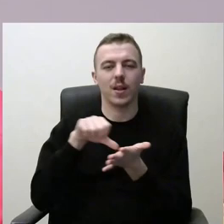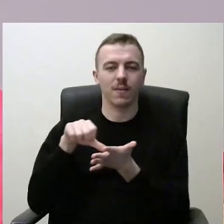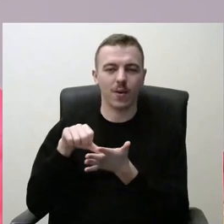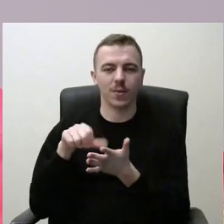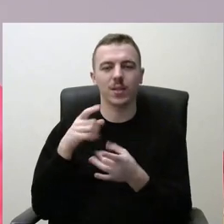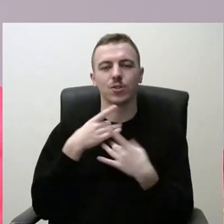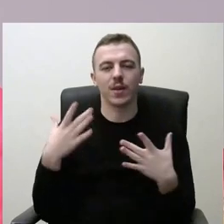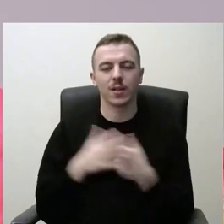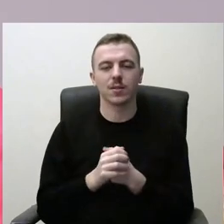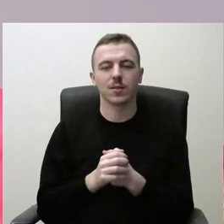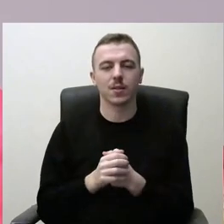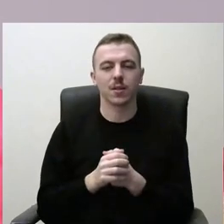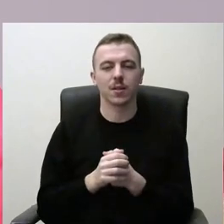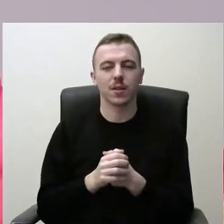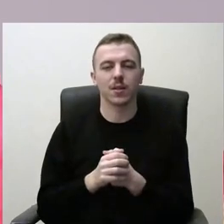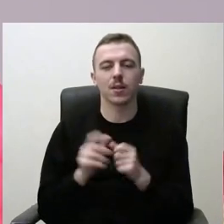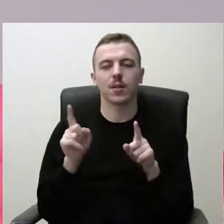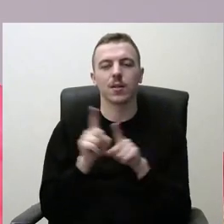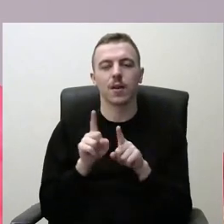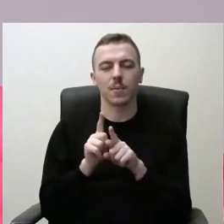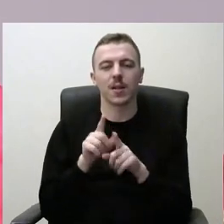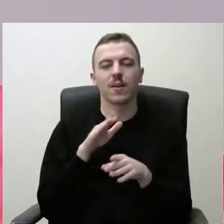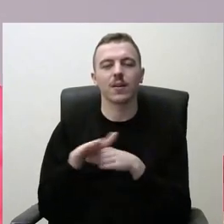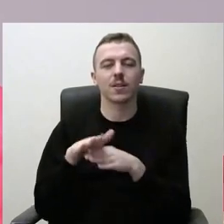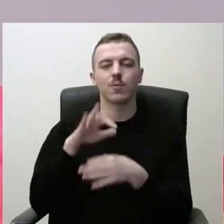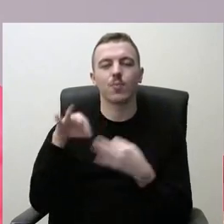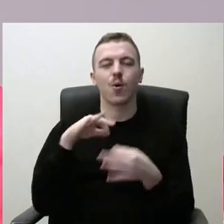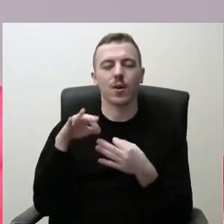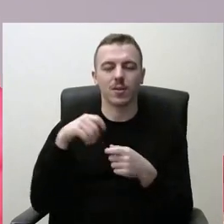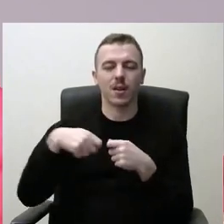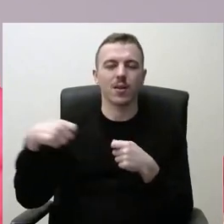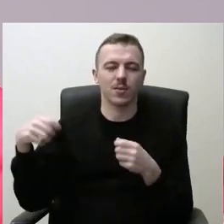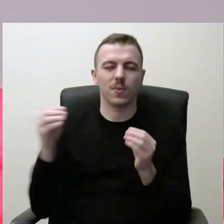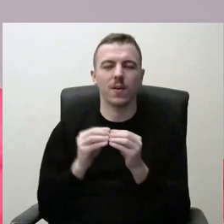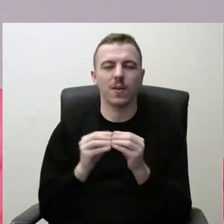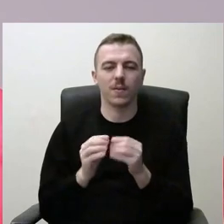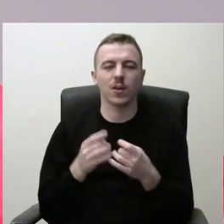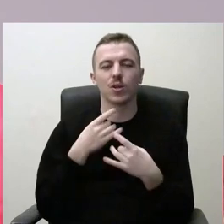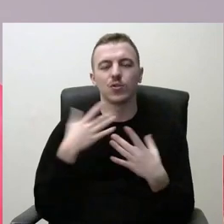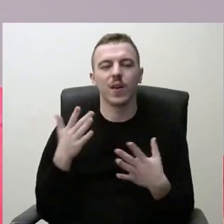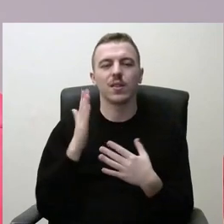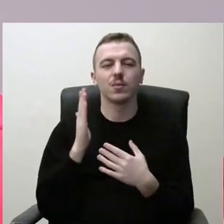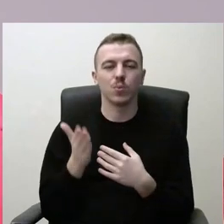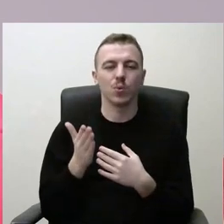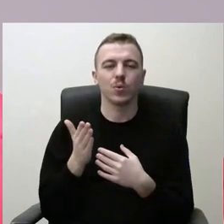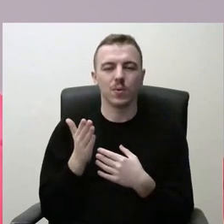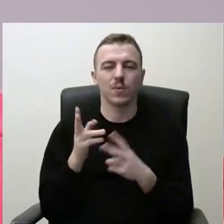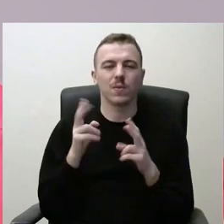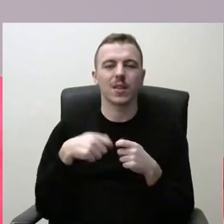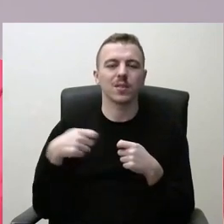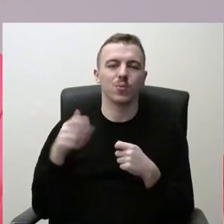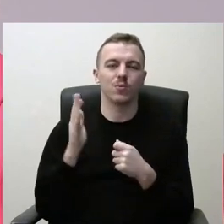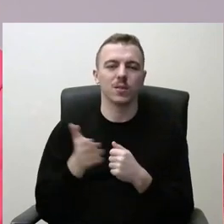šventėse ir taip pat vykdyti visų projektų testinumą, kad to šventės turėtų testinumą.